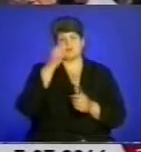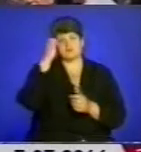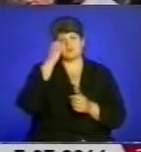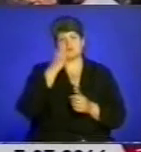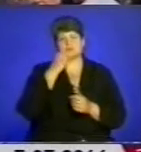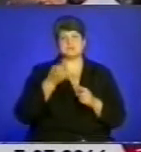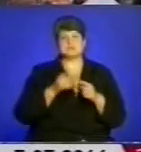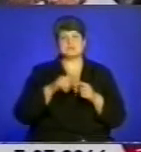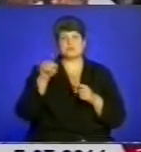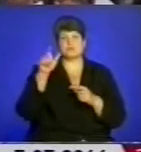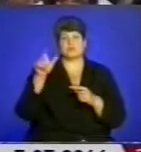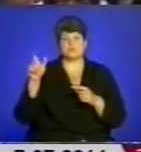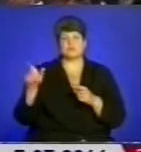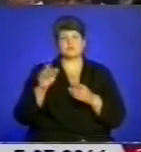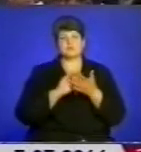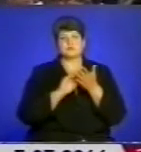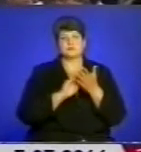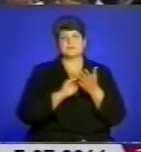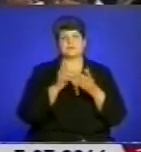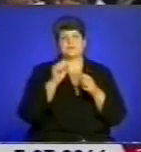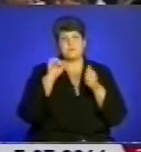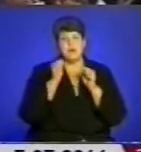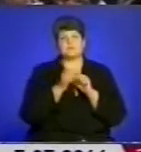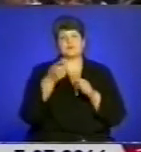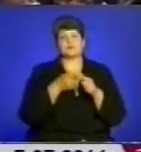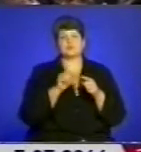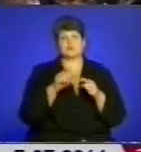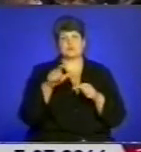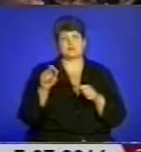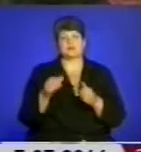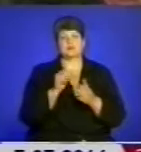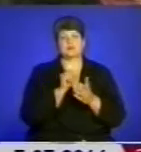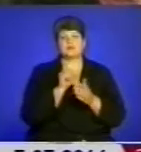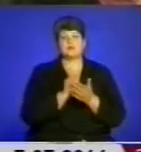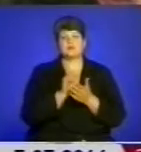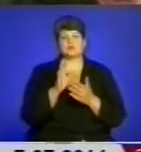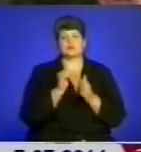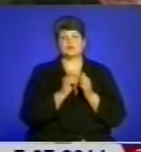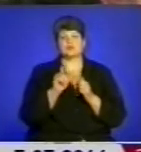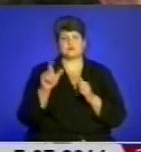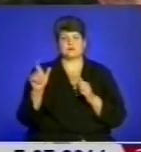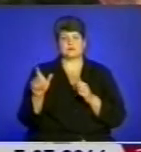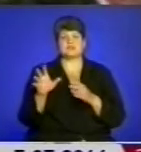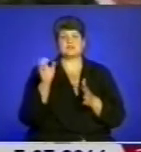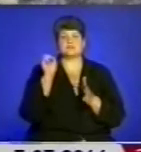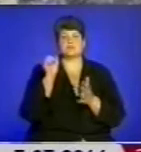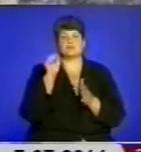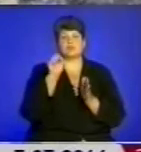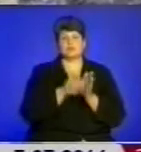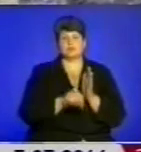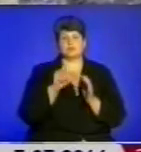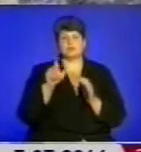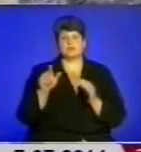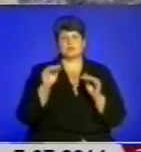тому що ви навіки увіковічили пам'ять про цих людей. Це місце, де повинен бути кожен тернополян. Серед закатованих у тернопільській тюрмі – меморіал.